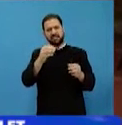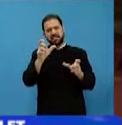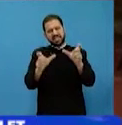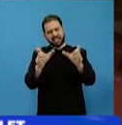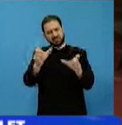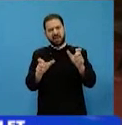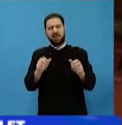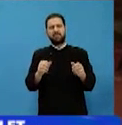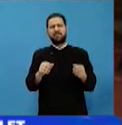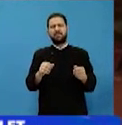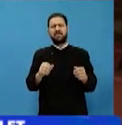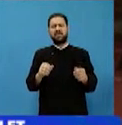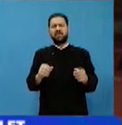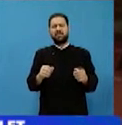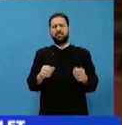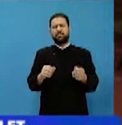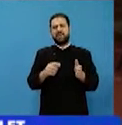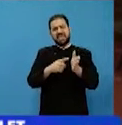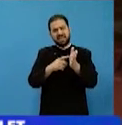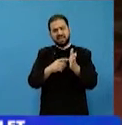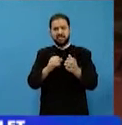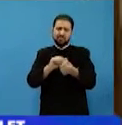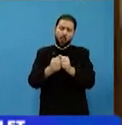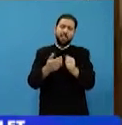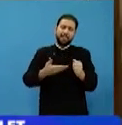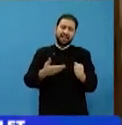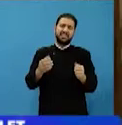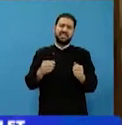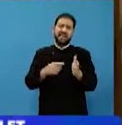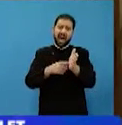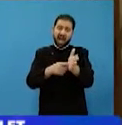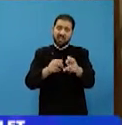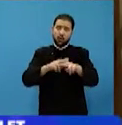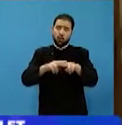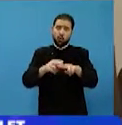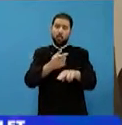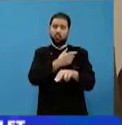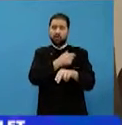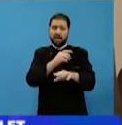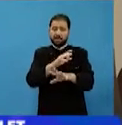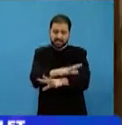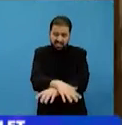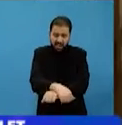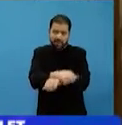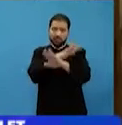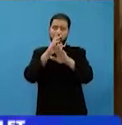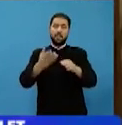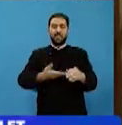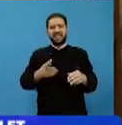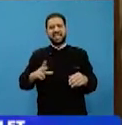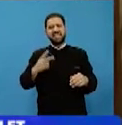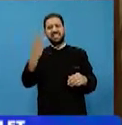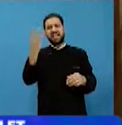Paesia Gheoritul ne arată cum ne putem nevoi. Trebuie să spunem că acesta este al treilea volum dintr-o serie mai